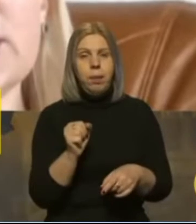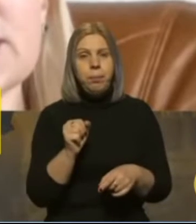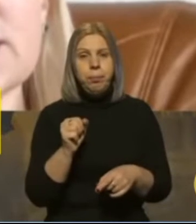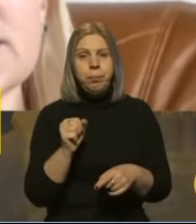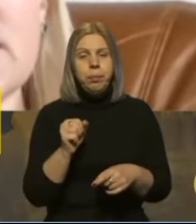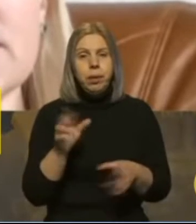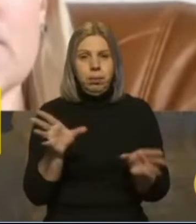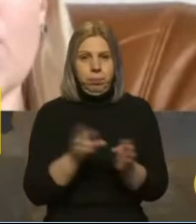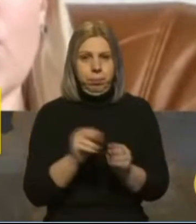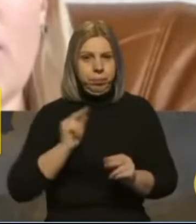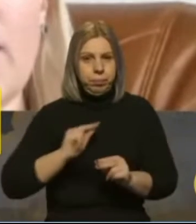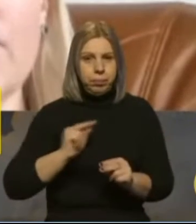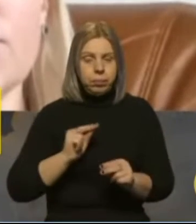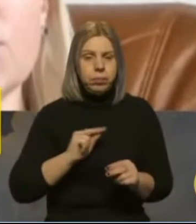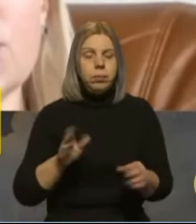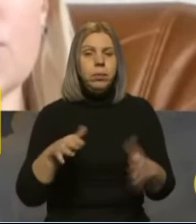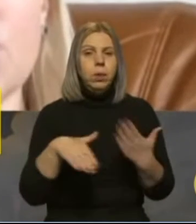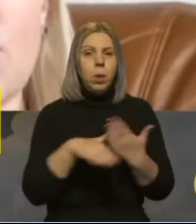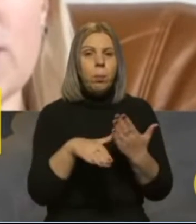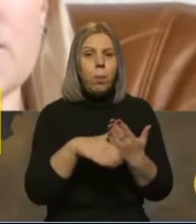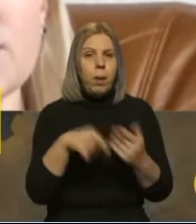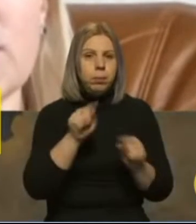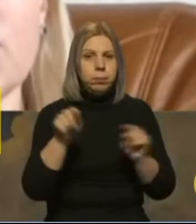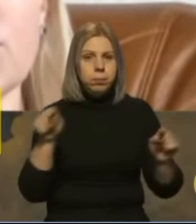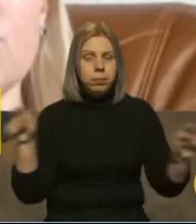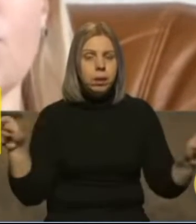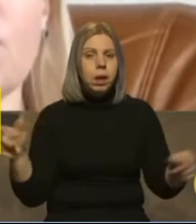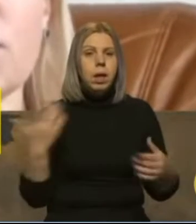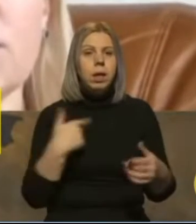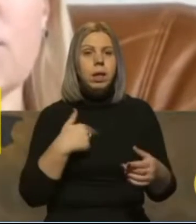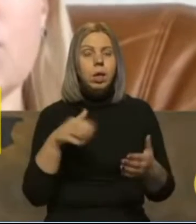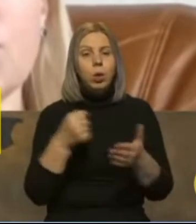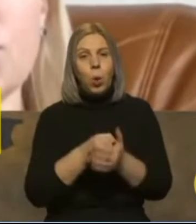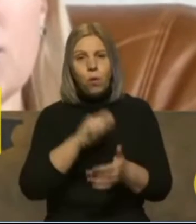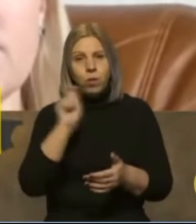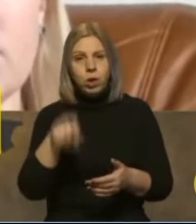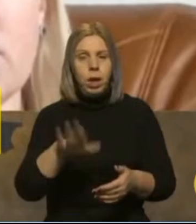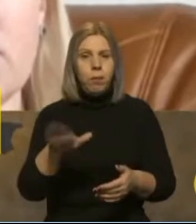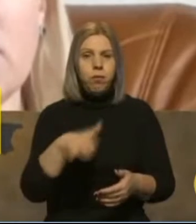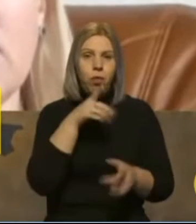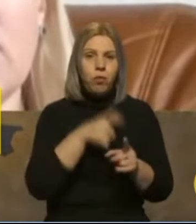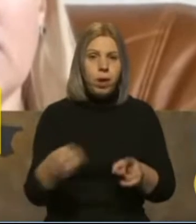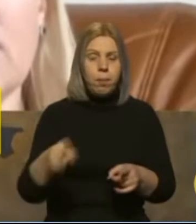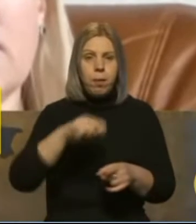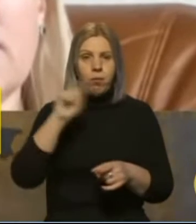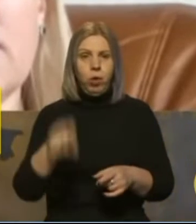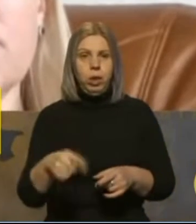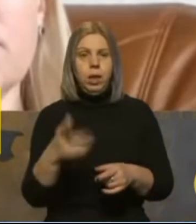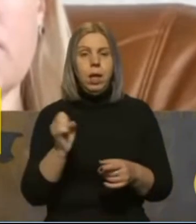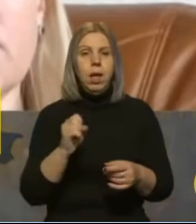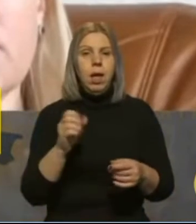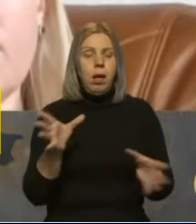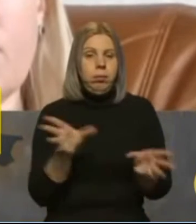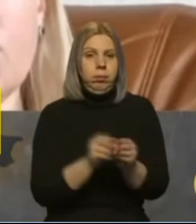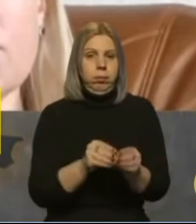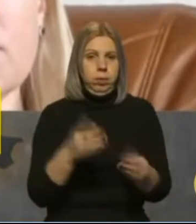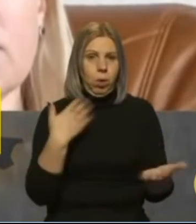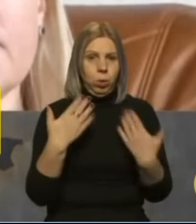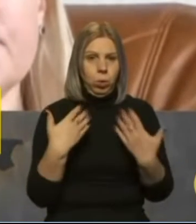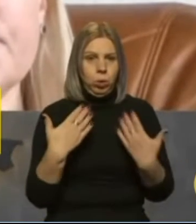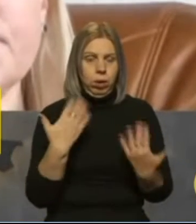партнерських засадах допомагають тим чи іншим громадам, з якими чи до війни, чи вже під час війни налагодили